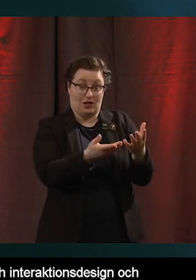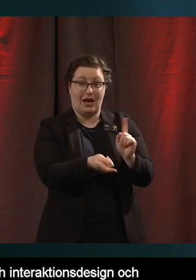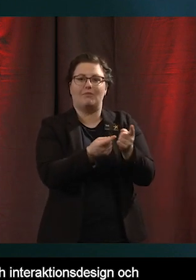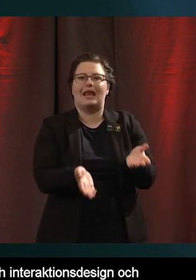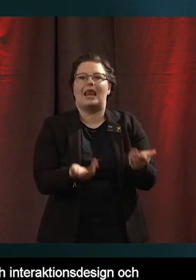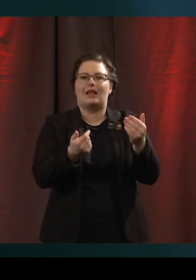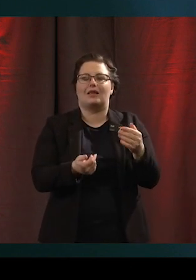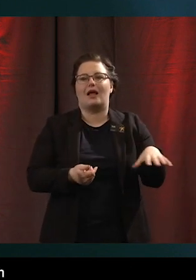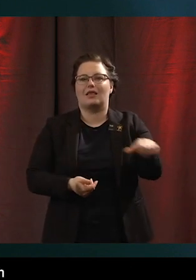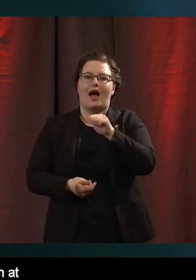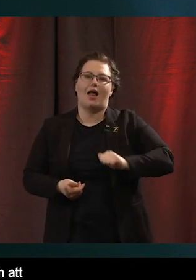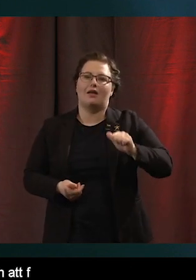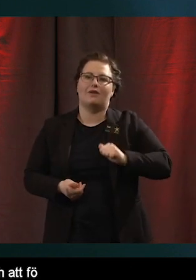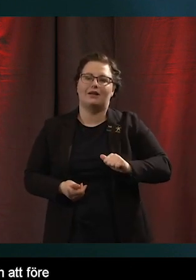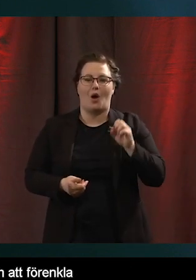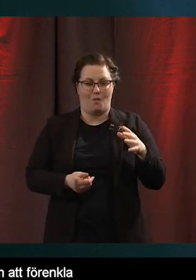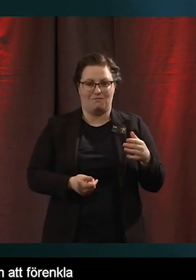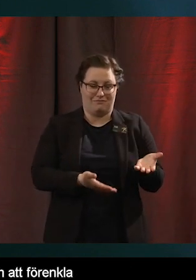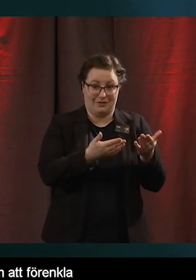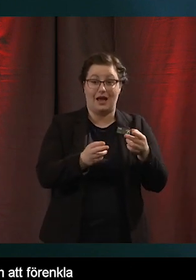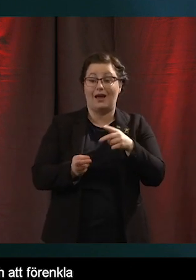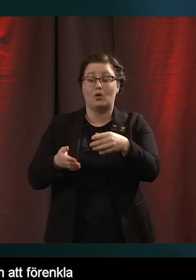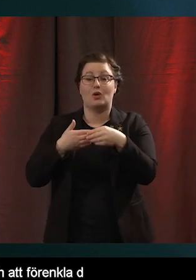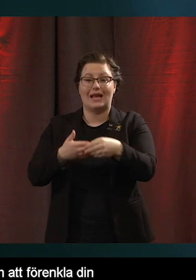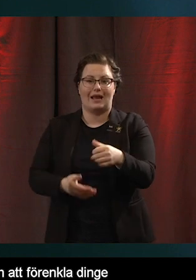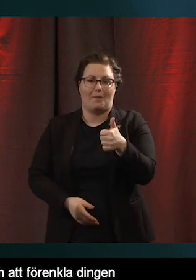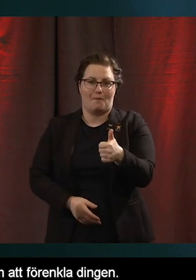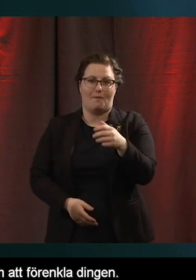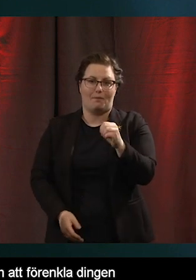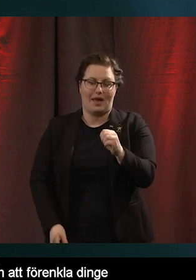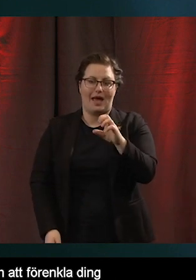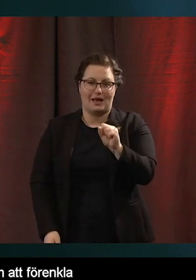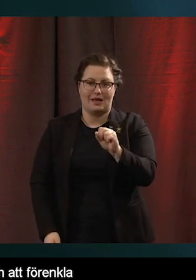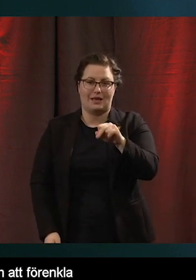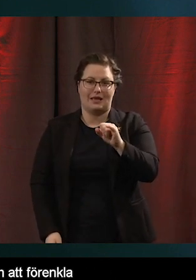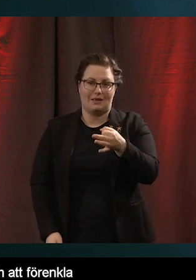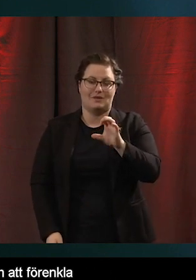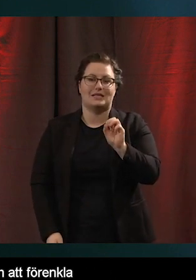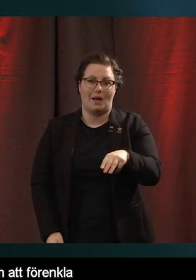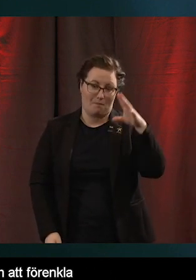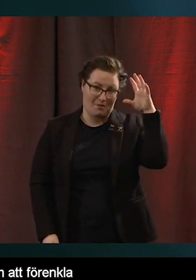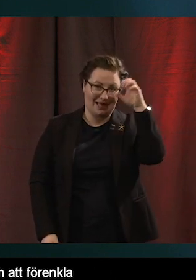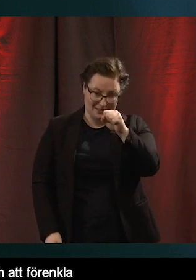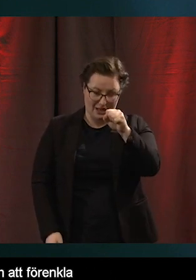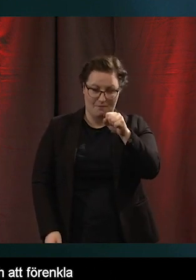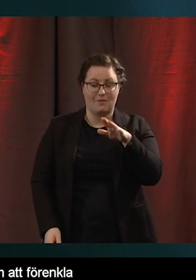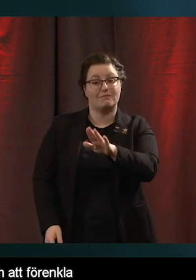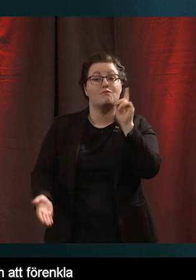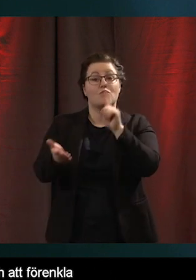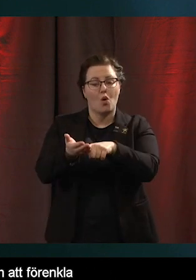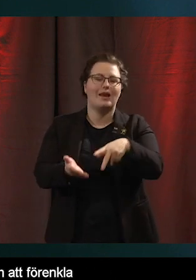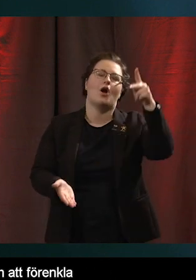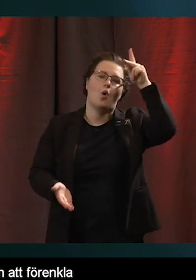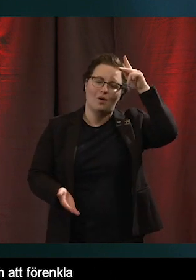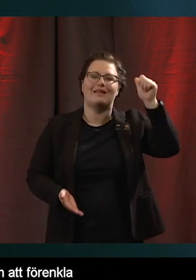för oss alla. Han ledar också Begripsam vars mål är ett kognitivt tillgängligt samhälle. Varmt välkommen Stefan